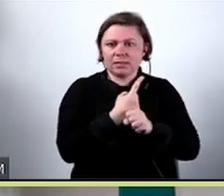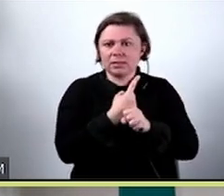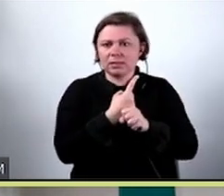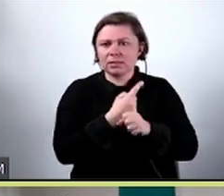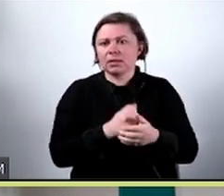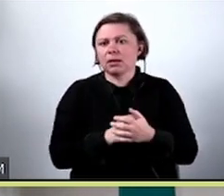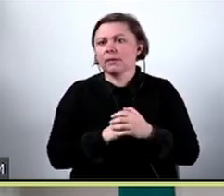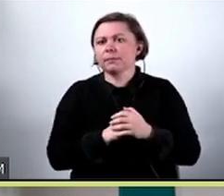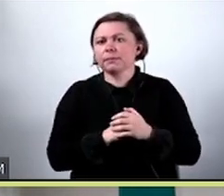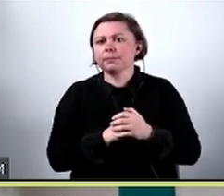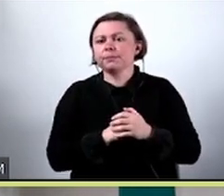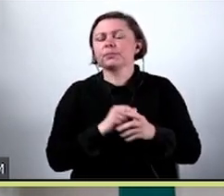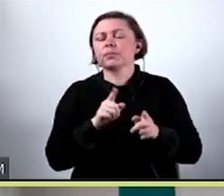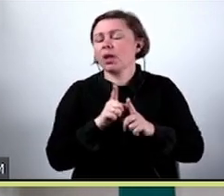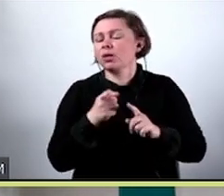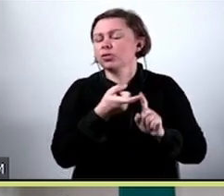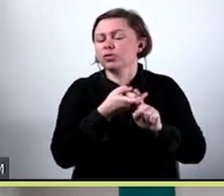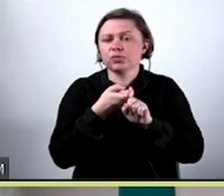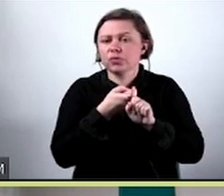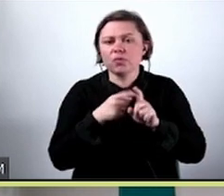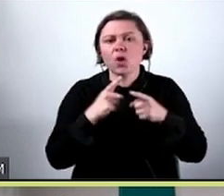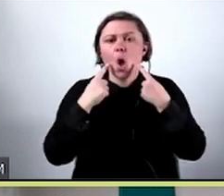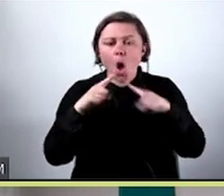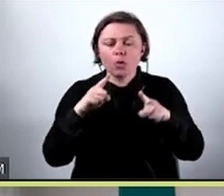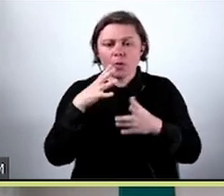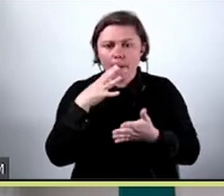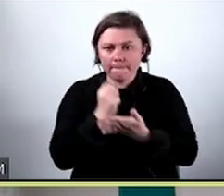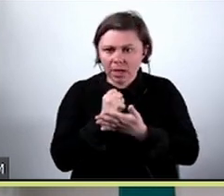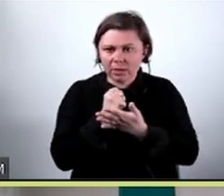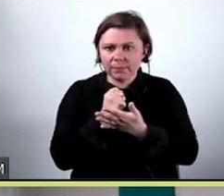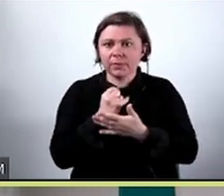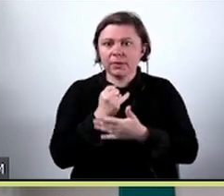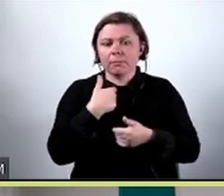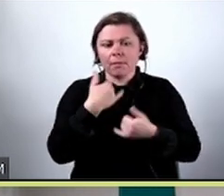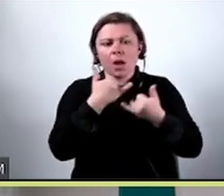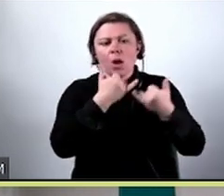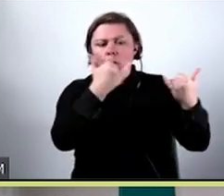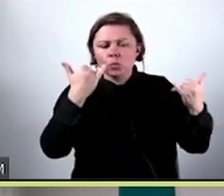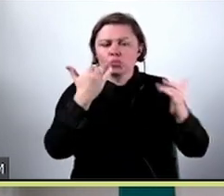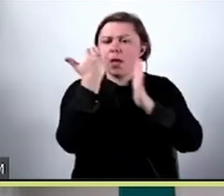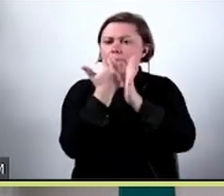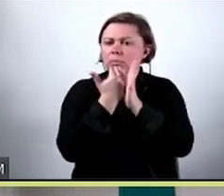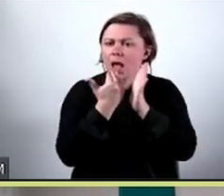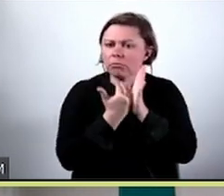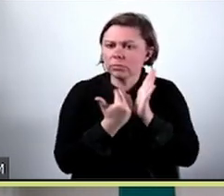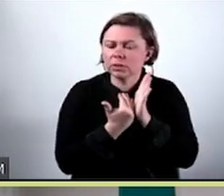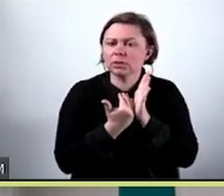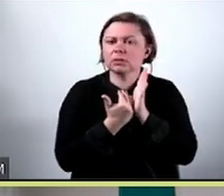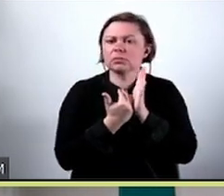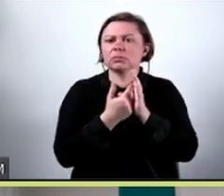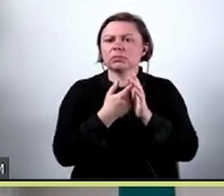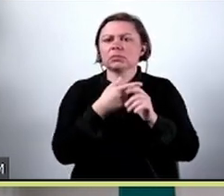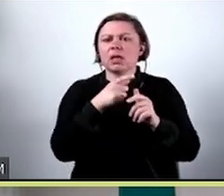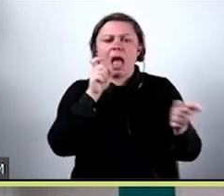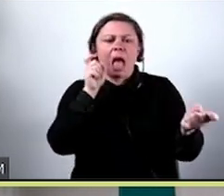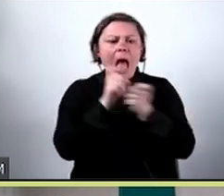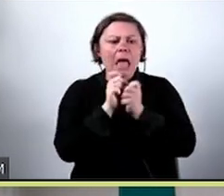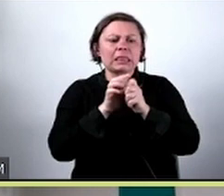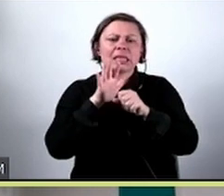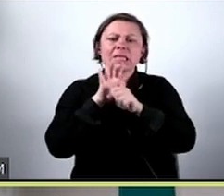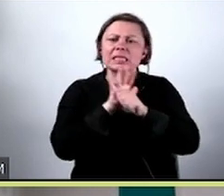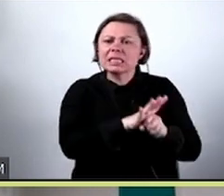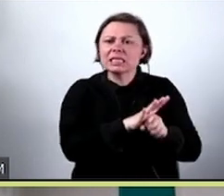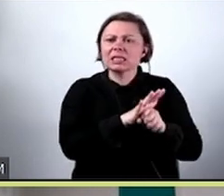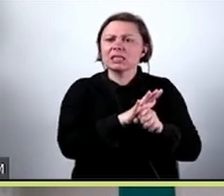To też wiąże się z odpowiedzialnością prawną, bo istnieją różne przepisy, które antydyskryminacyjne i tak dalej, które